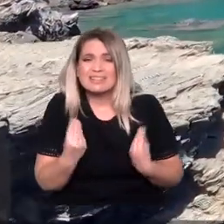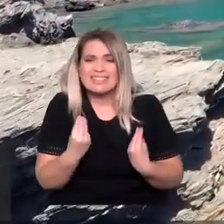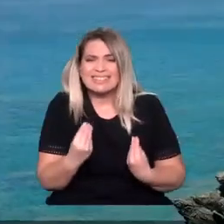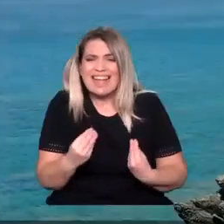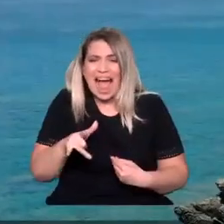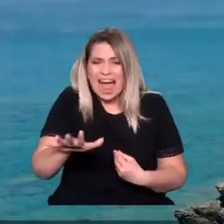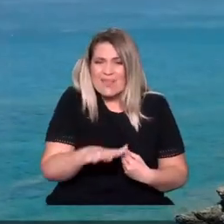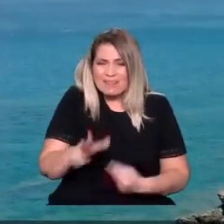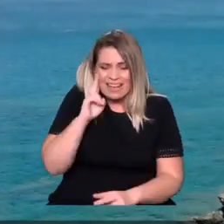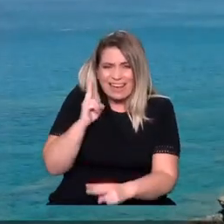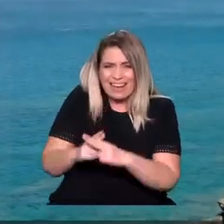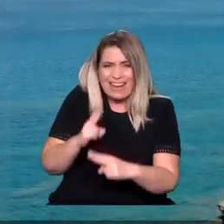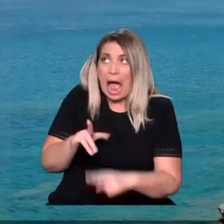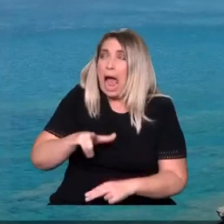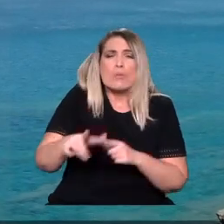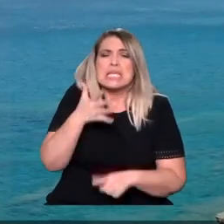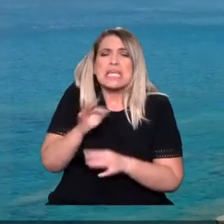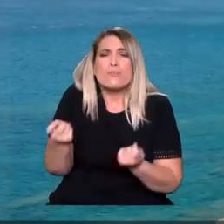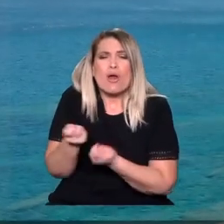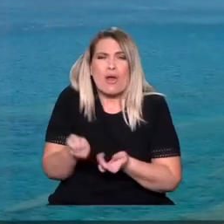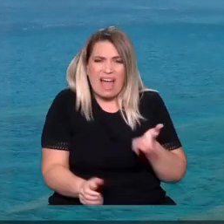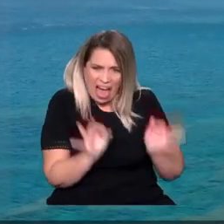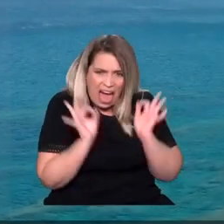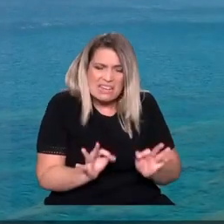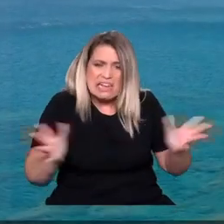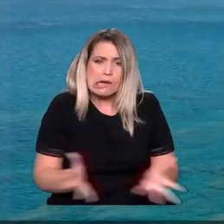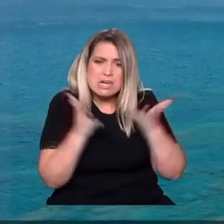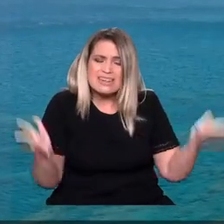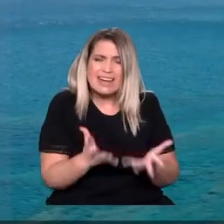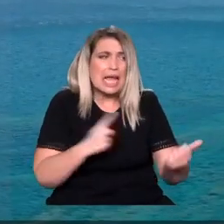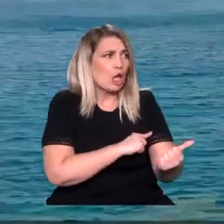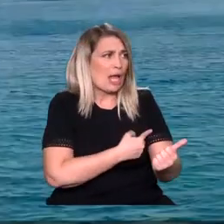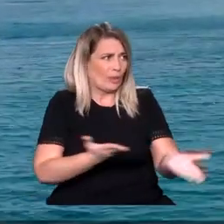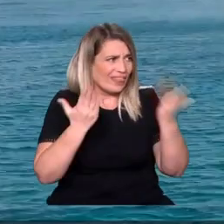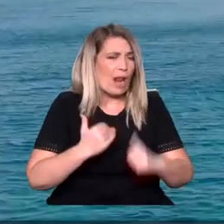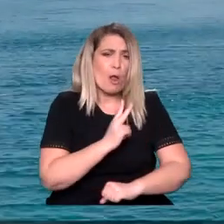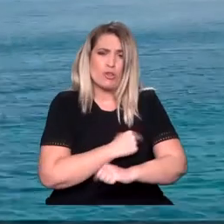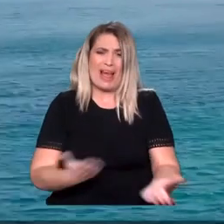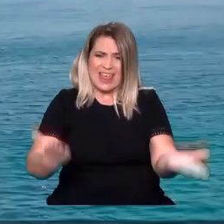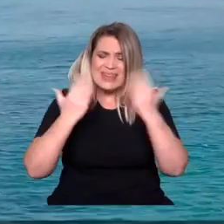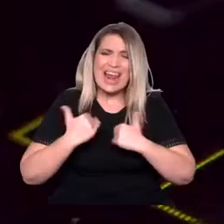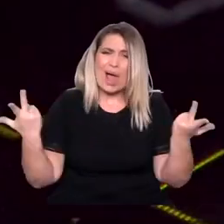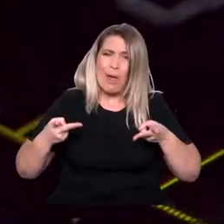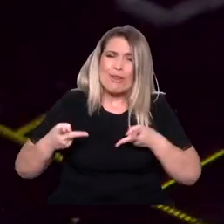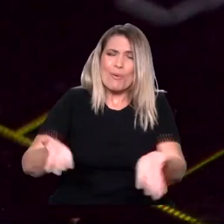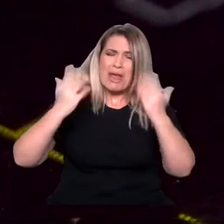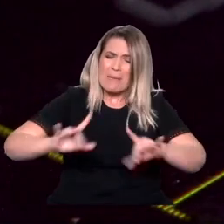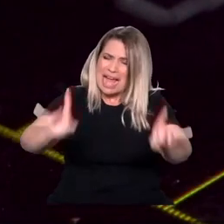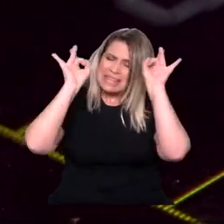η κομπική σημασία του αεροδρόμι του Σκαρπάθου και να είναι σαν αυτό το χαλί. Δεν έχουμε γιατρούς, δεν έχουμε νοσοκομεία, δεν έχουμε τίποτα απολύτως.